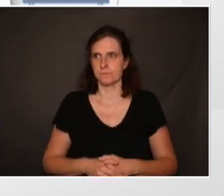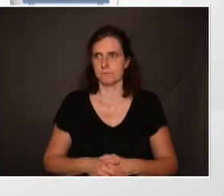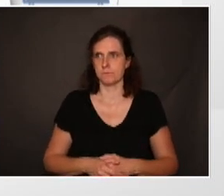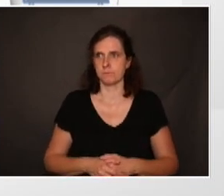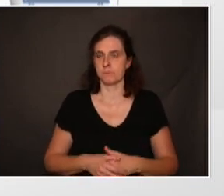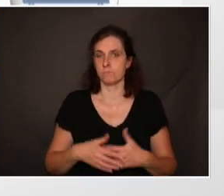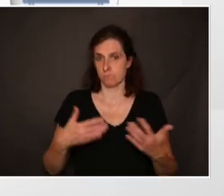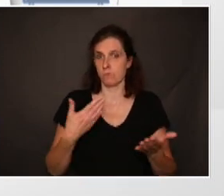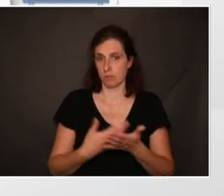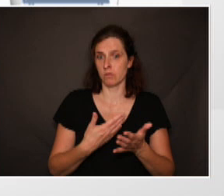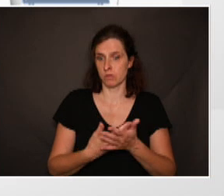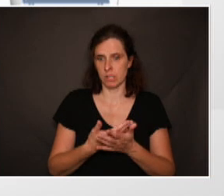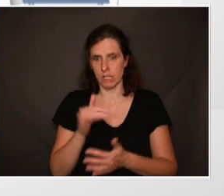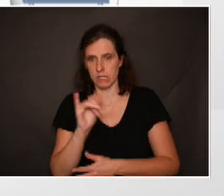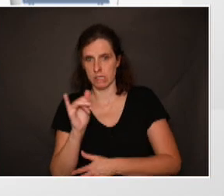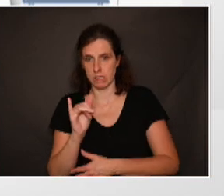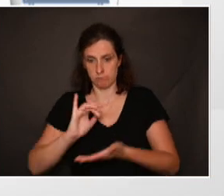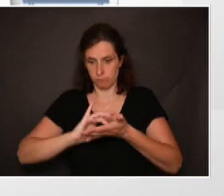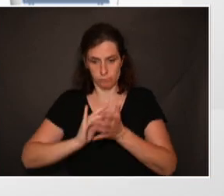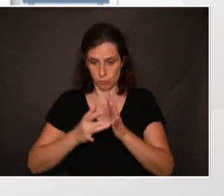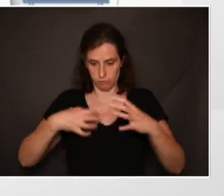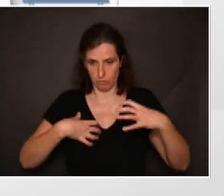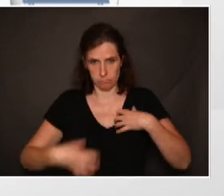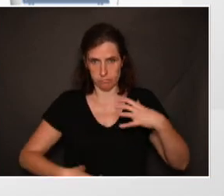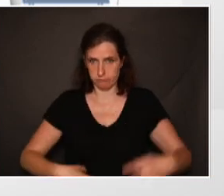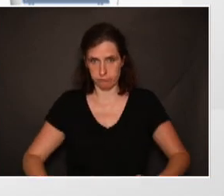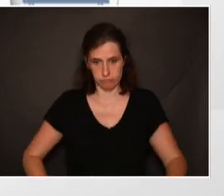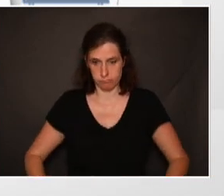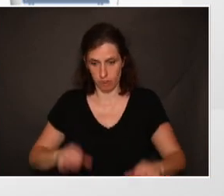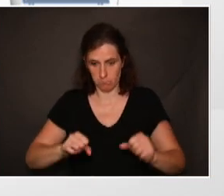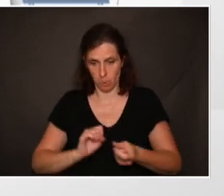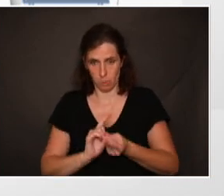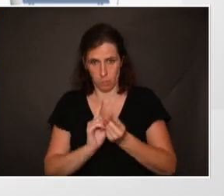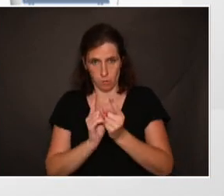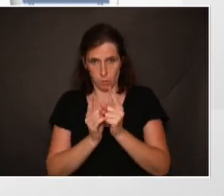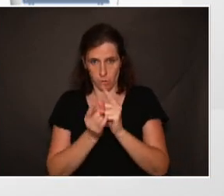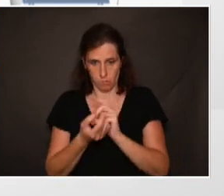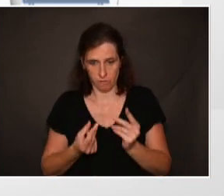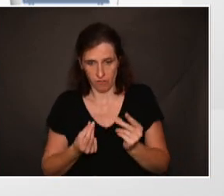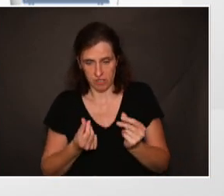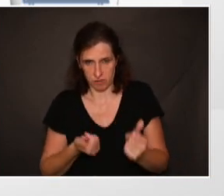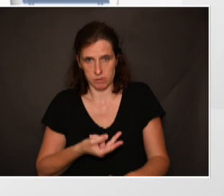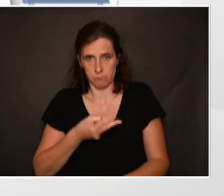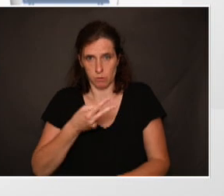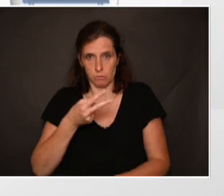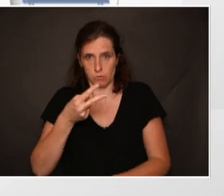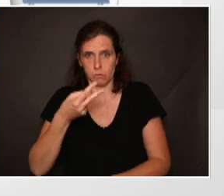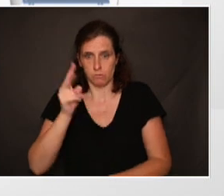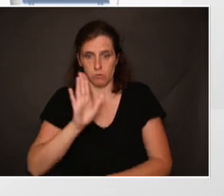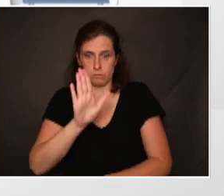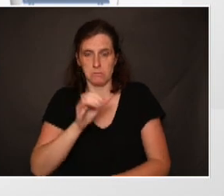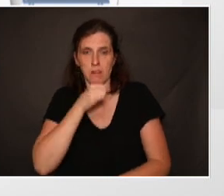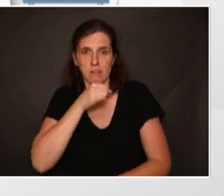Et cela va toucher tous les organes. Tous les organes peuvent être fragilisés pendant le